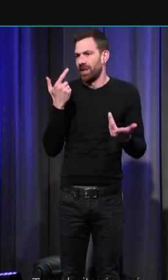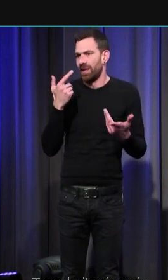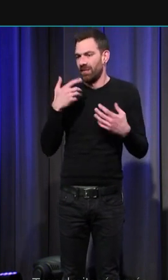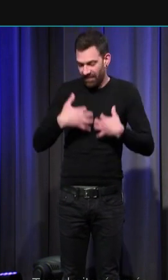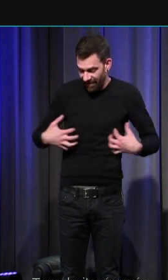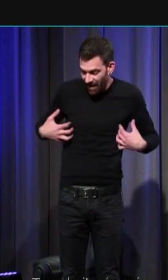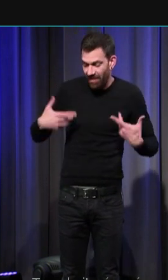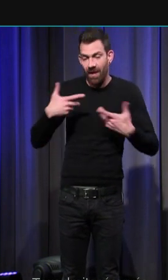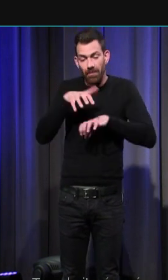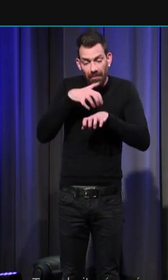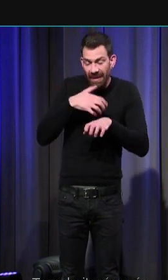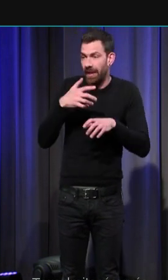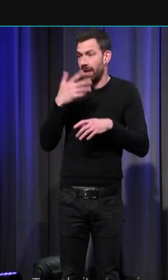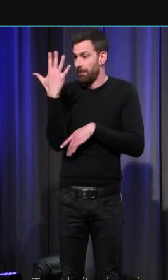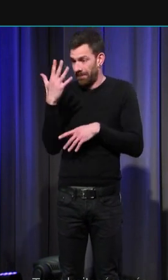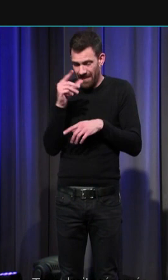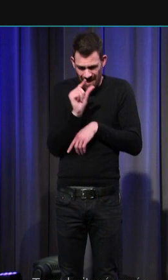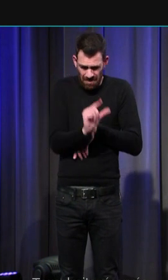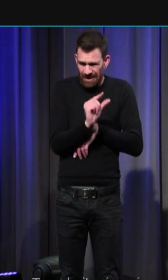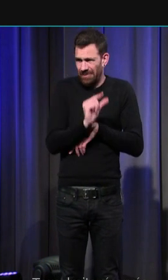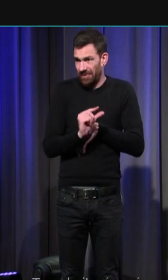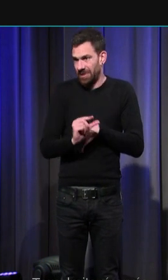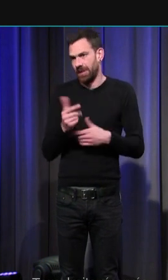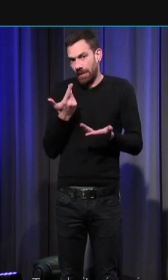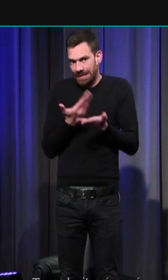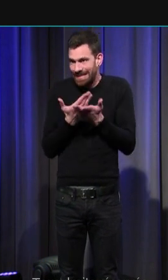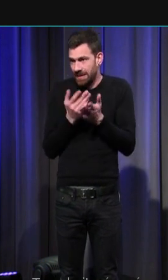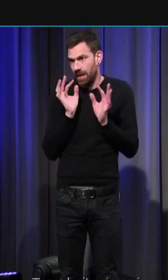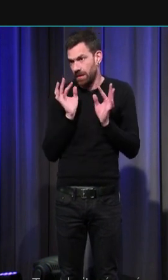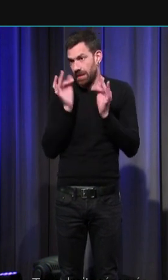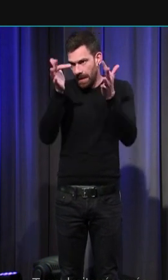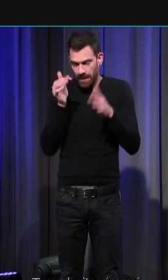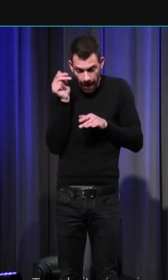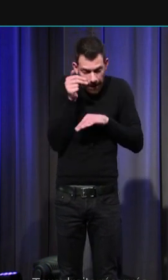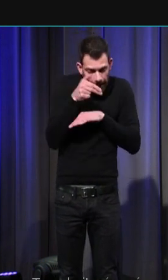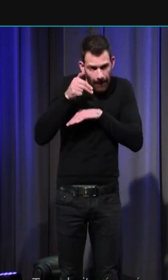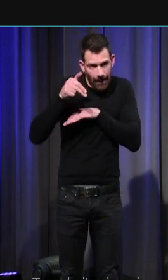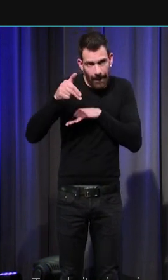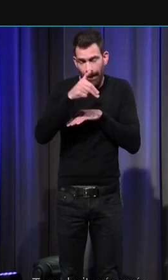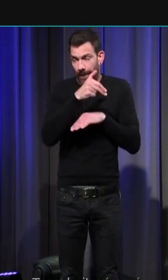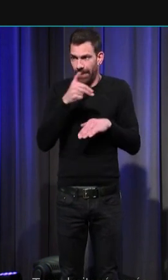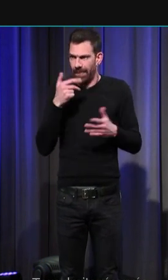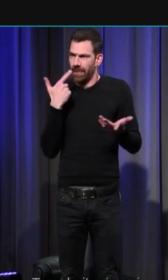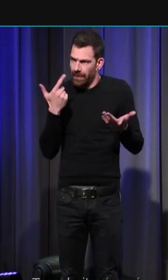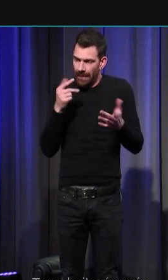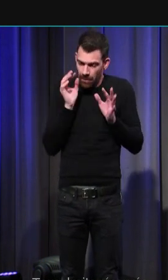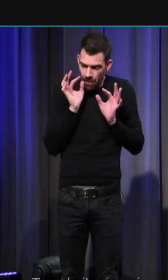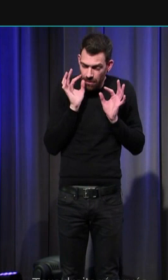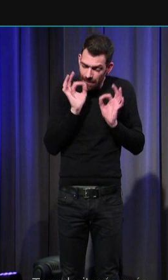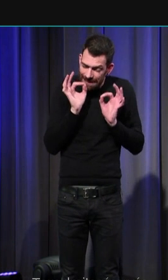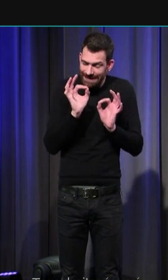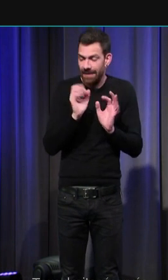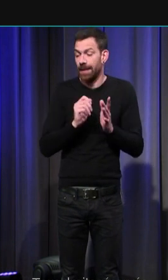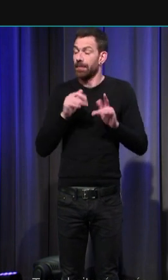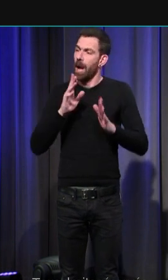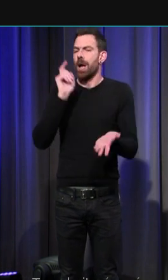taille des mains et des pieds donc c'est vraiment une opération très particulière qui a été conduite très minutieuse mais le